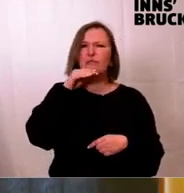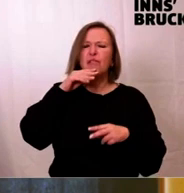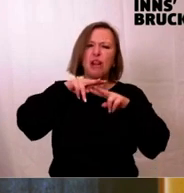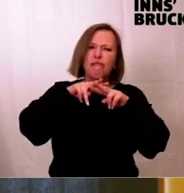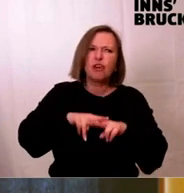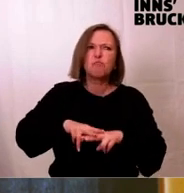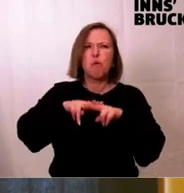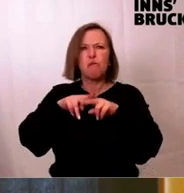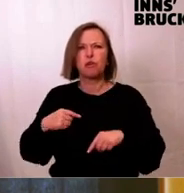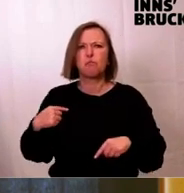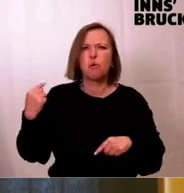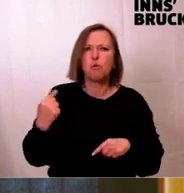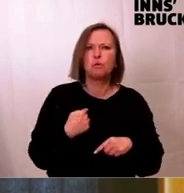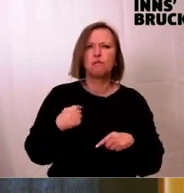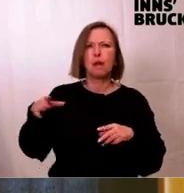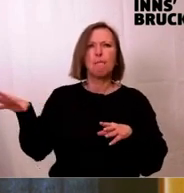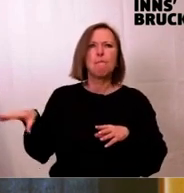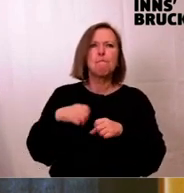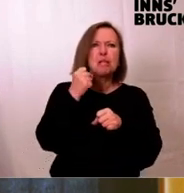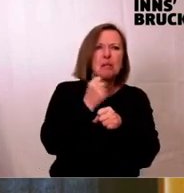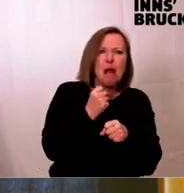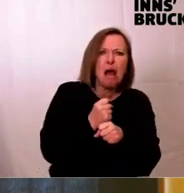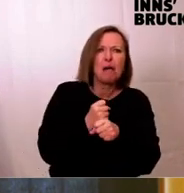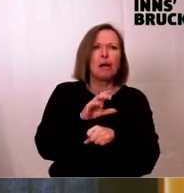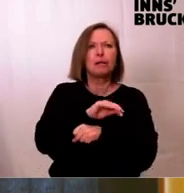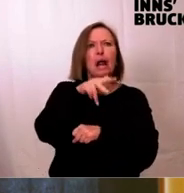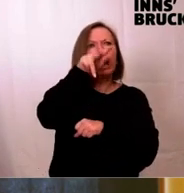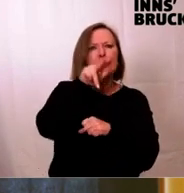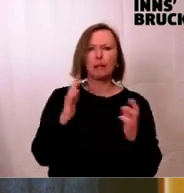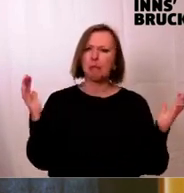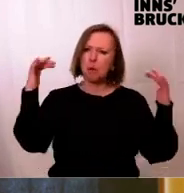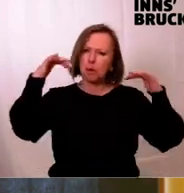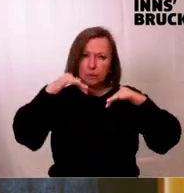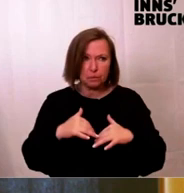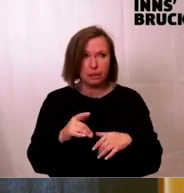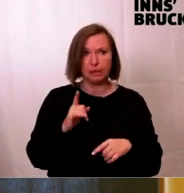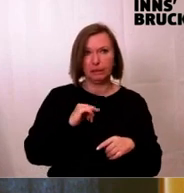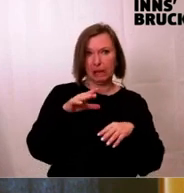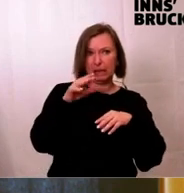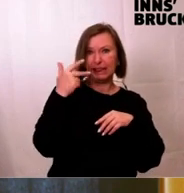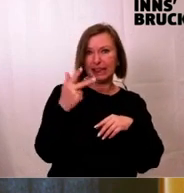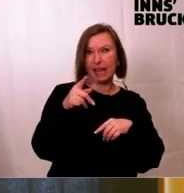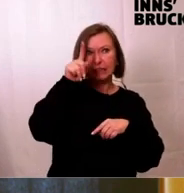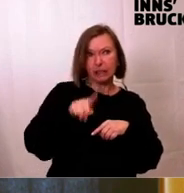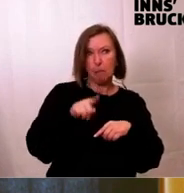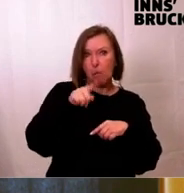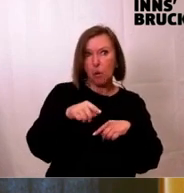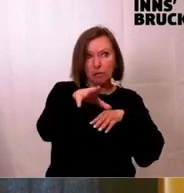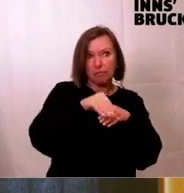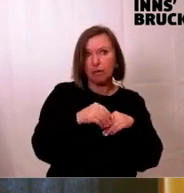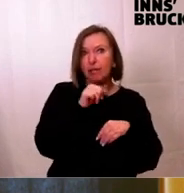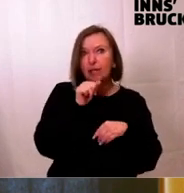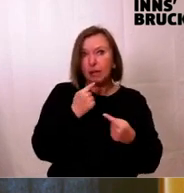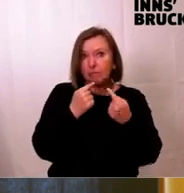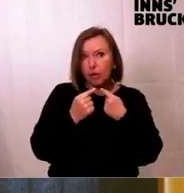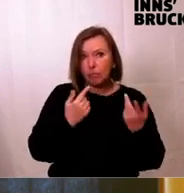wirst einzubinden. Alle drei Monate hocken wir uns zusammen auf ein Gespräch. Wir haben seit 30 Monaten nicht mehr gesprochen, ich glaube, meinen Kollegen, geht es nicht viel